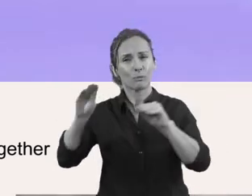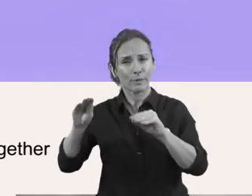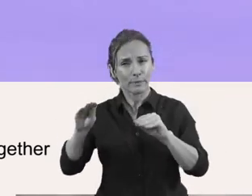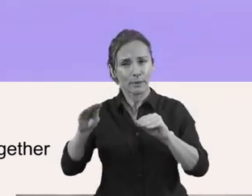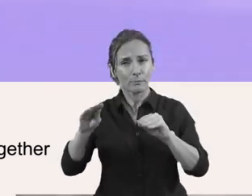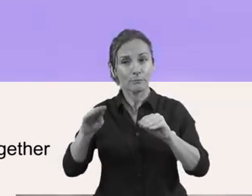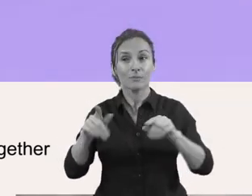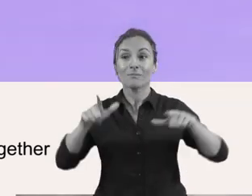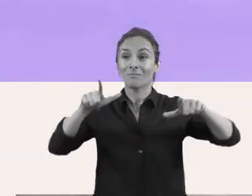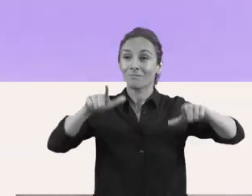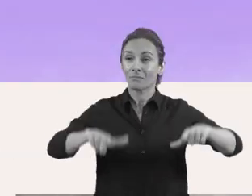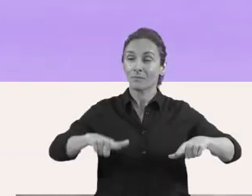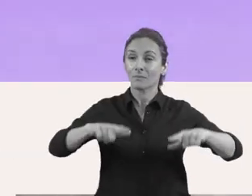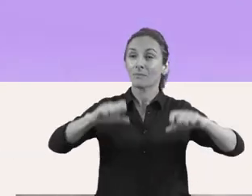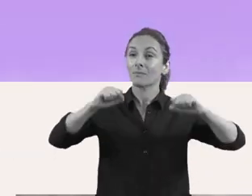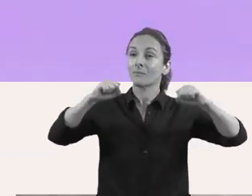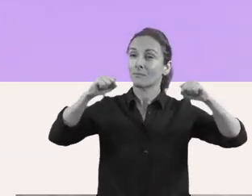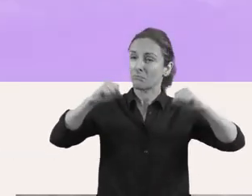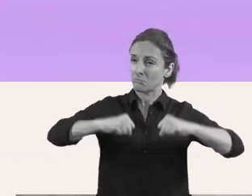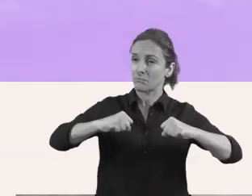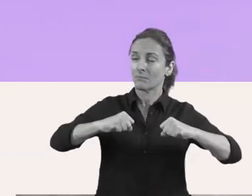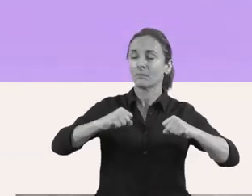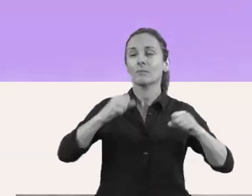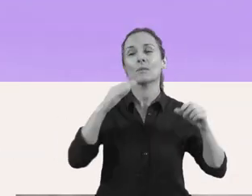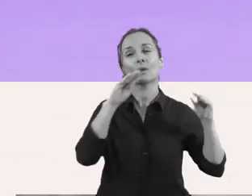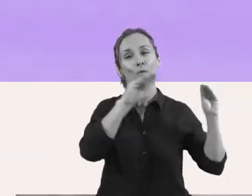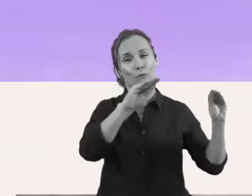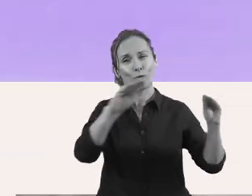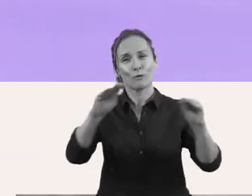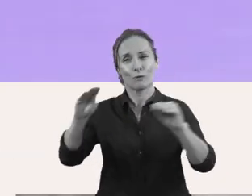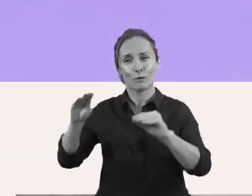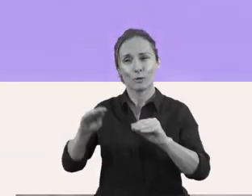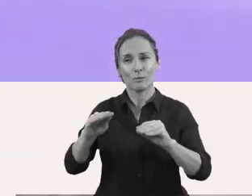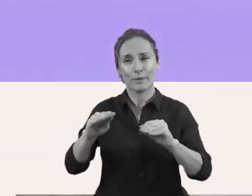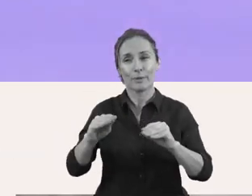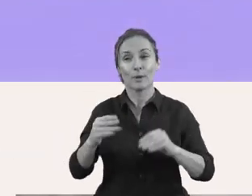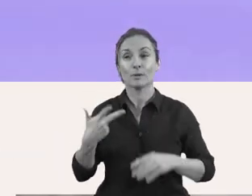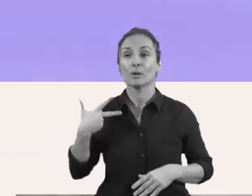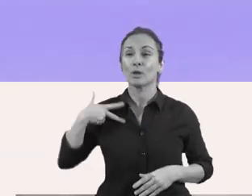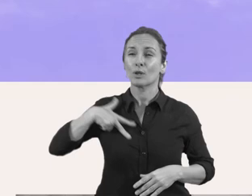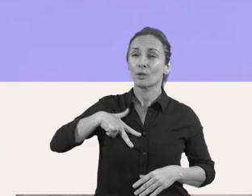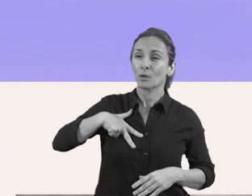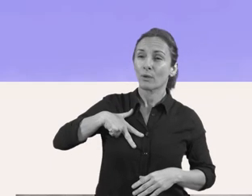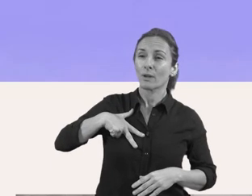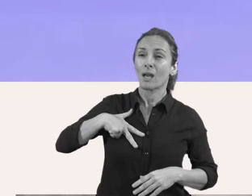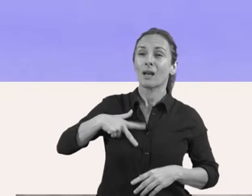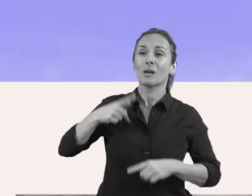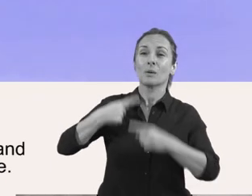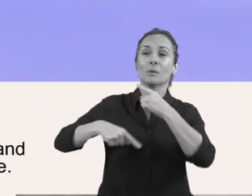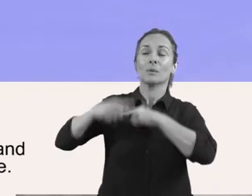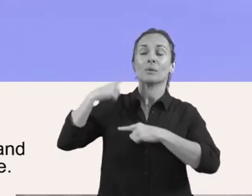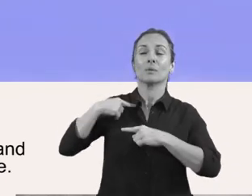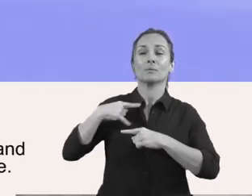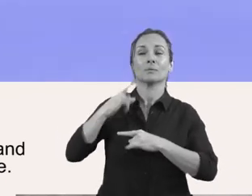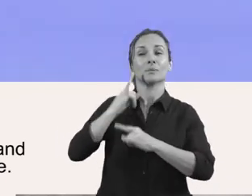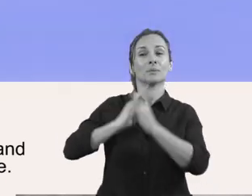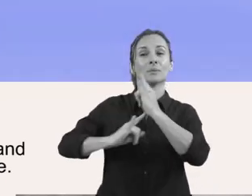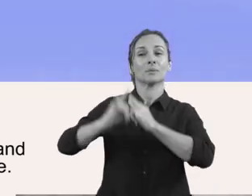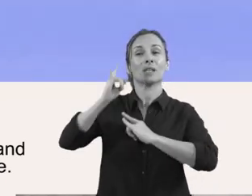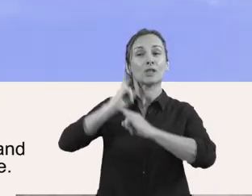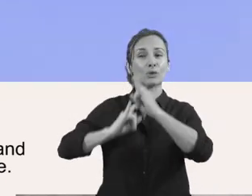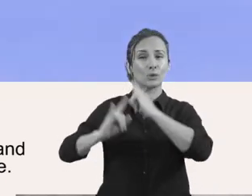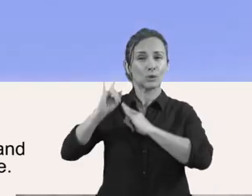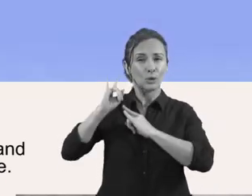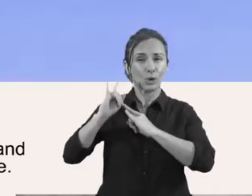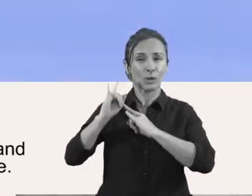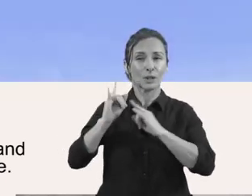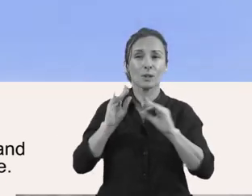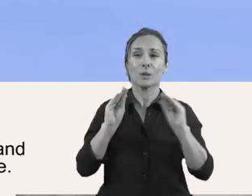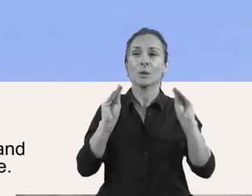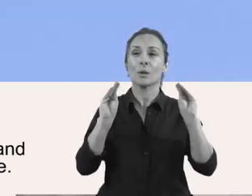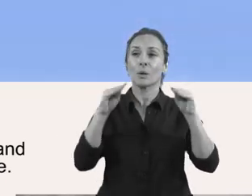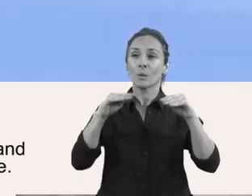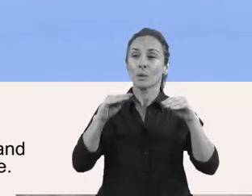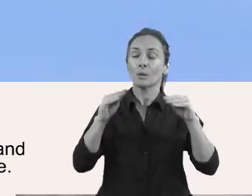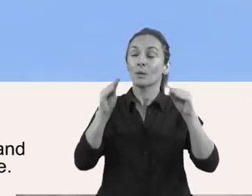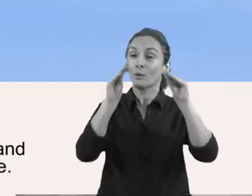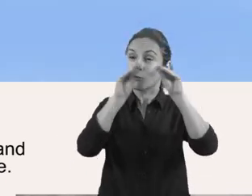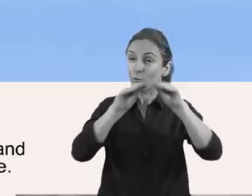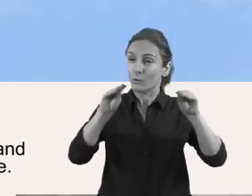a la mà a l'àmbit educatiu i convertir la mà en una aula ajuda a crear una societat que entén el passat, que